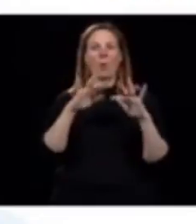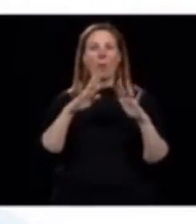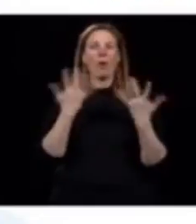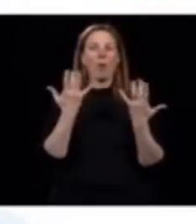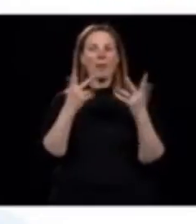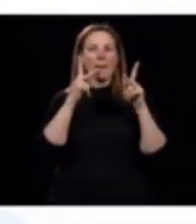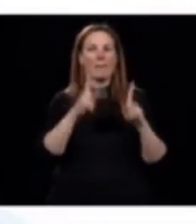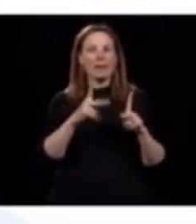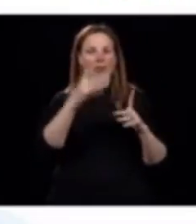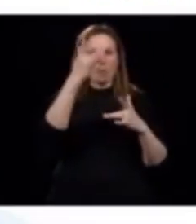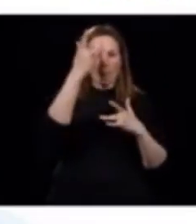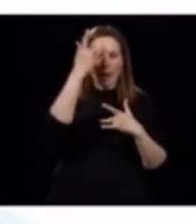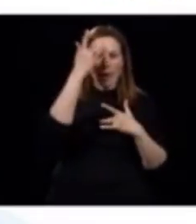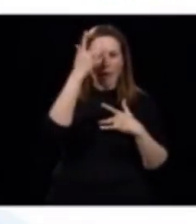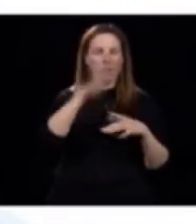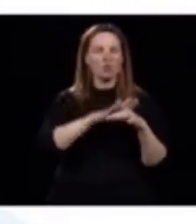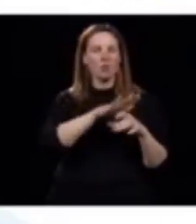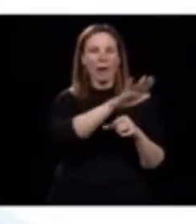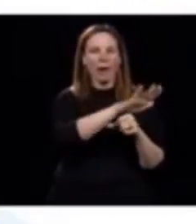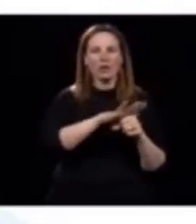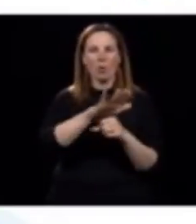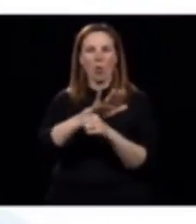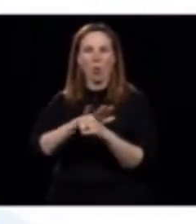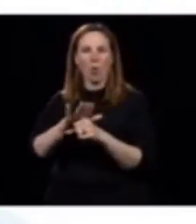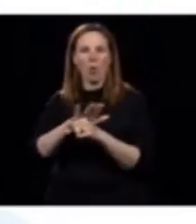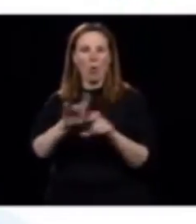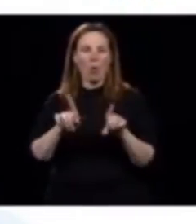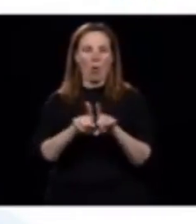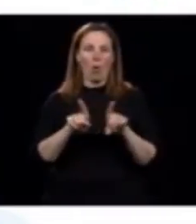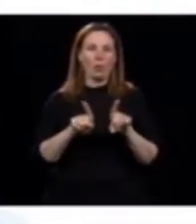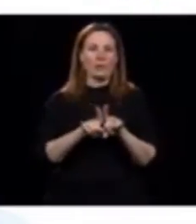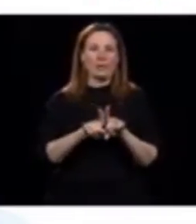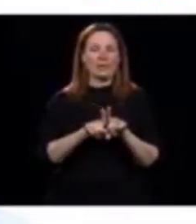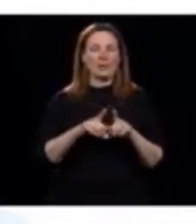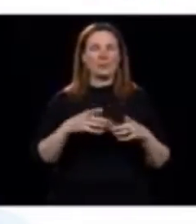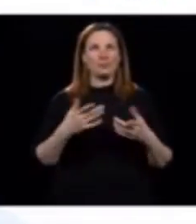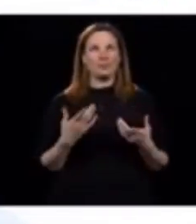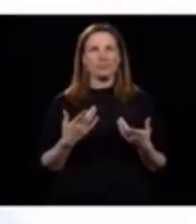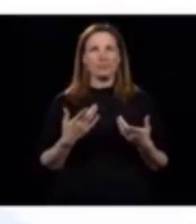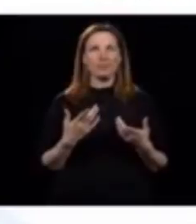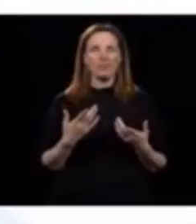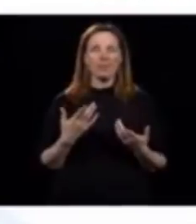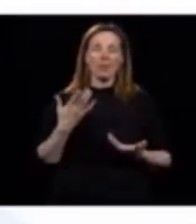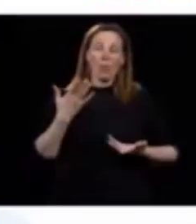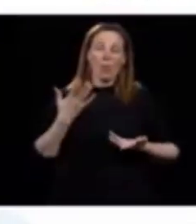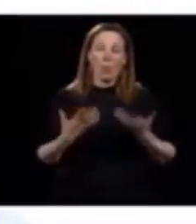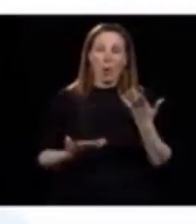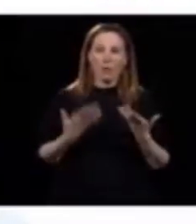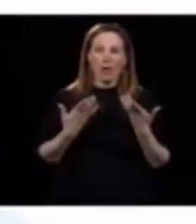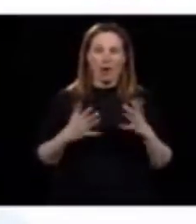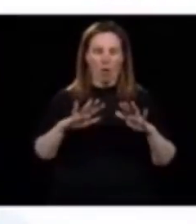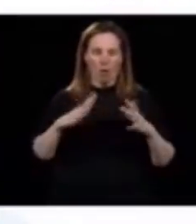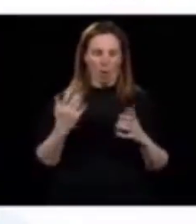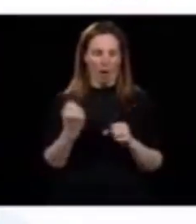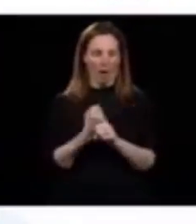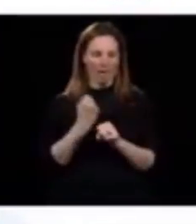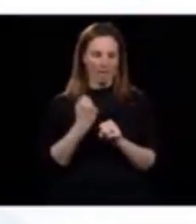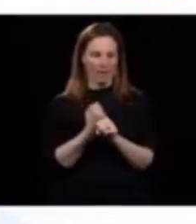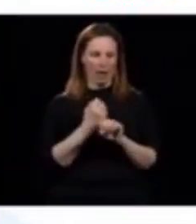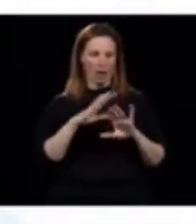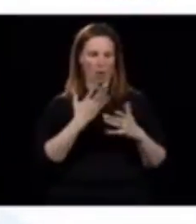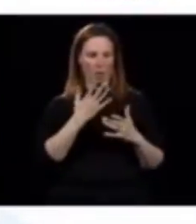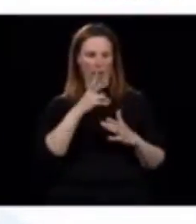confronté dans les différentes régions du Québec. Et je vous dirais aussi, c'est qu'il est possible, fortement, que la façon de faire avant